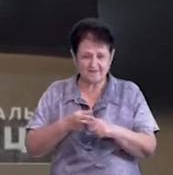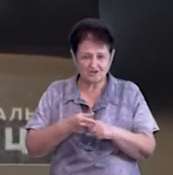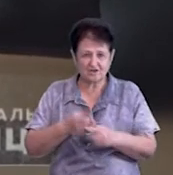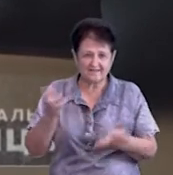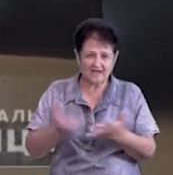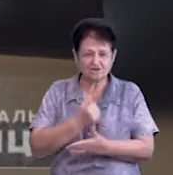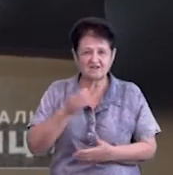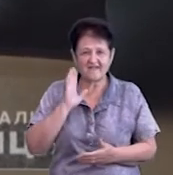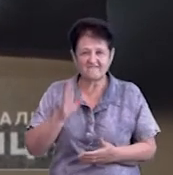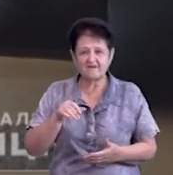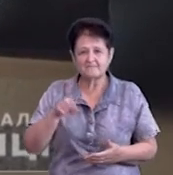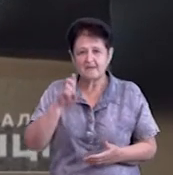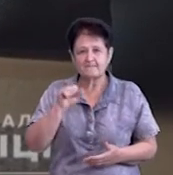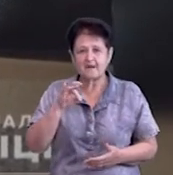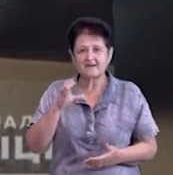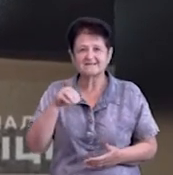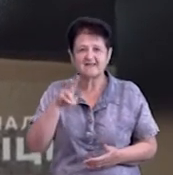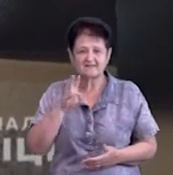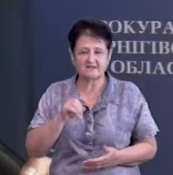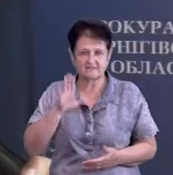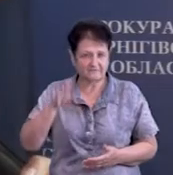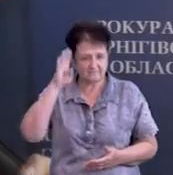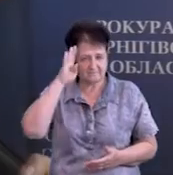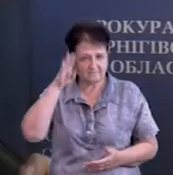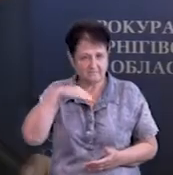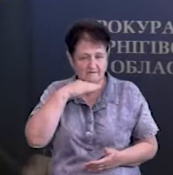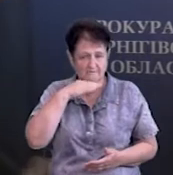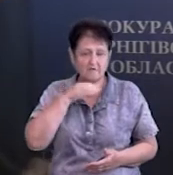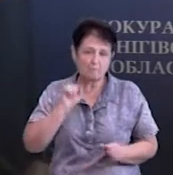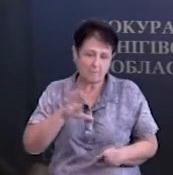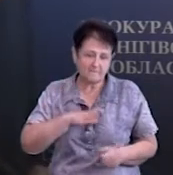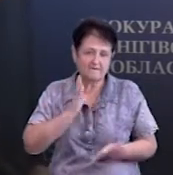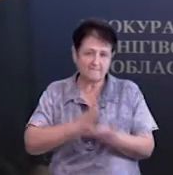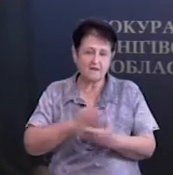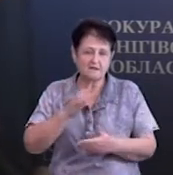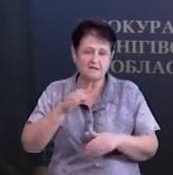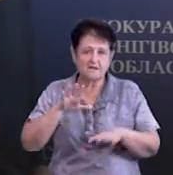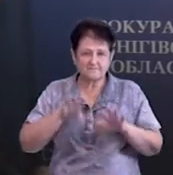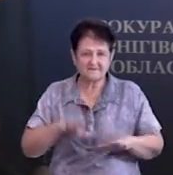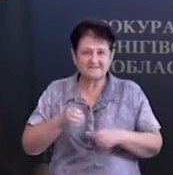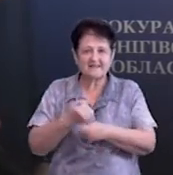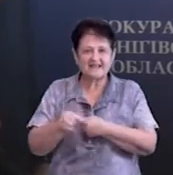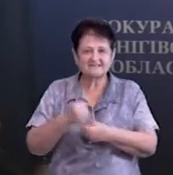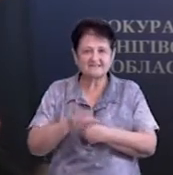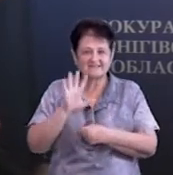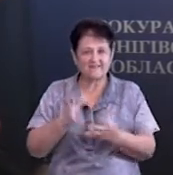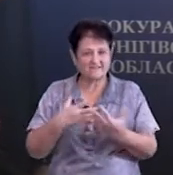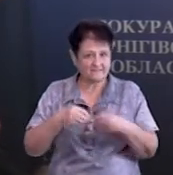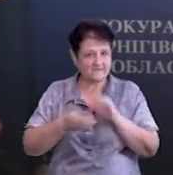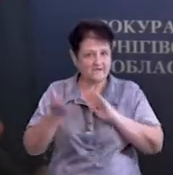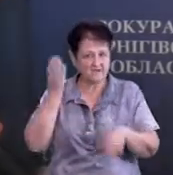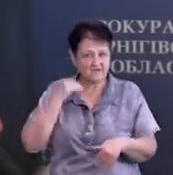Пізніше знайшли в барсеці у рідного батька хлопця. Можливо, мали місце такі факти насильства сім'ї раніше, але